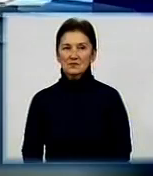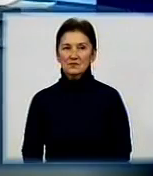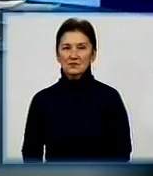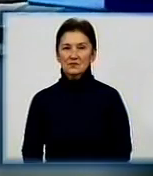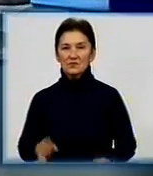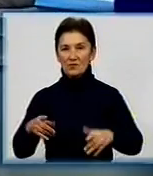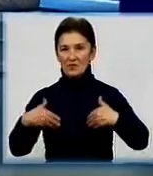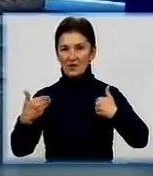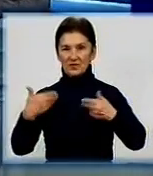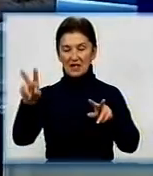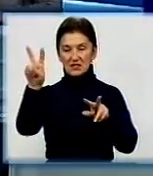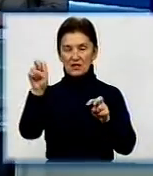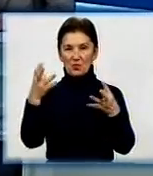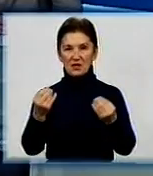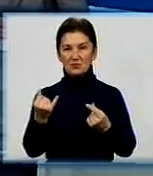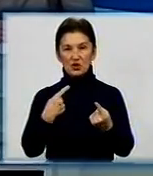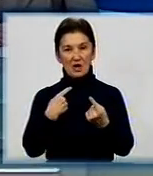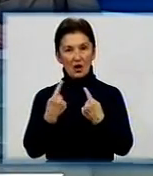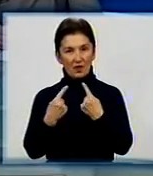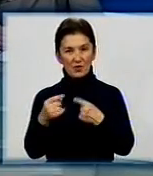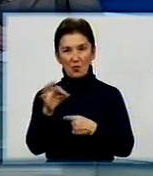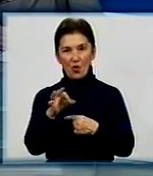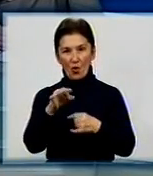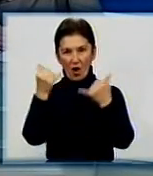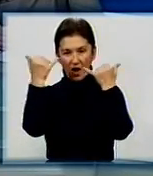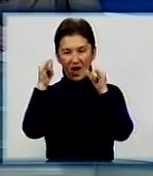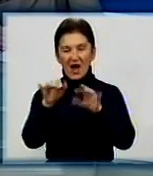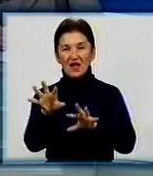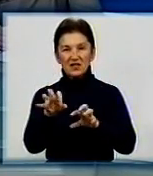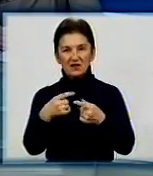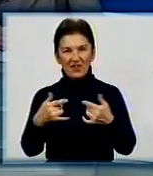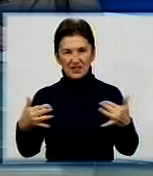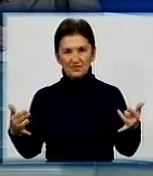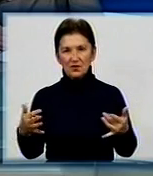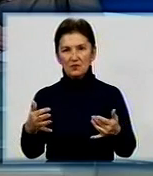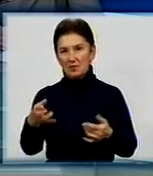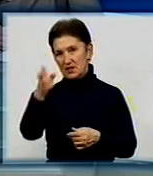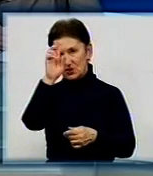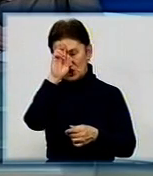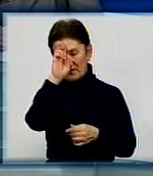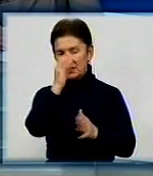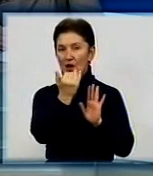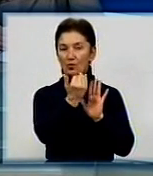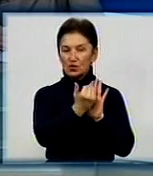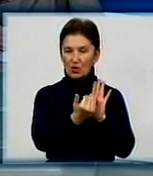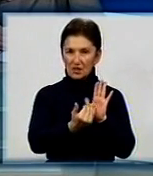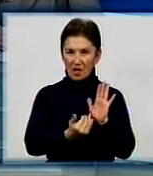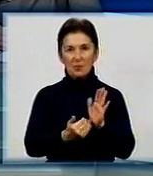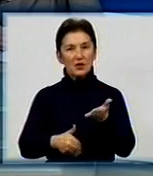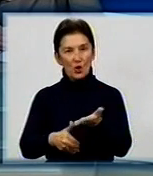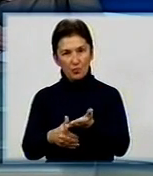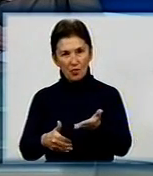Вітаю вас у темі дня. Сьогодні говоримо про тваринництво, про державні програми, допомоги, розвитку тваринництва.